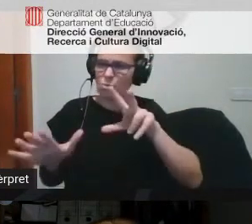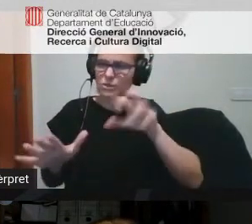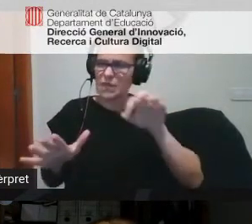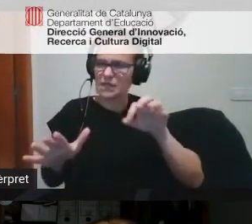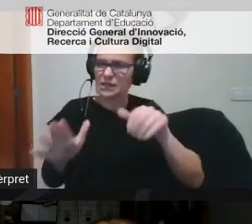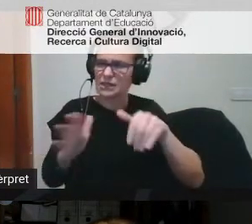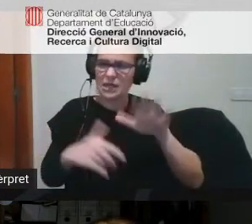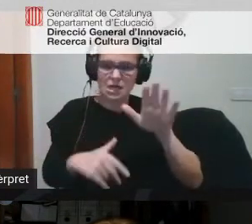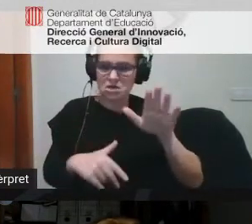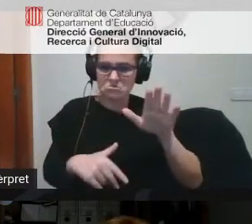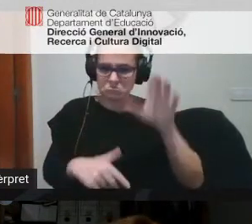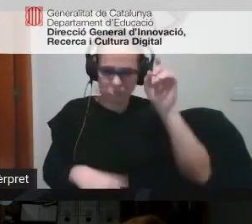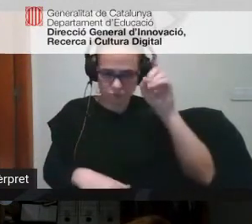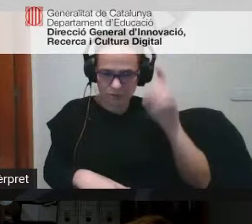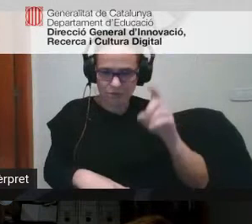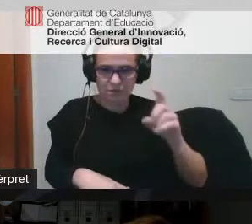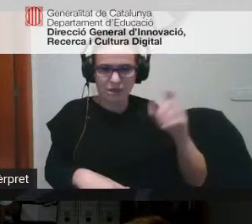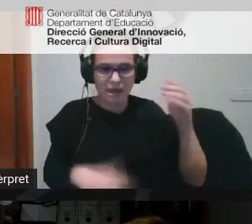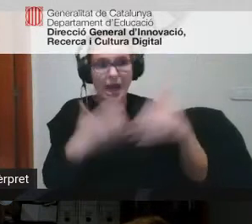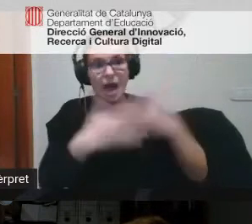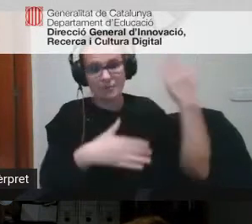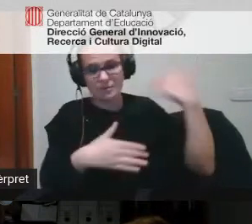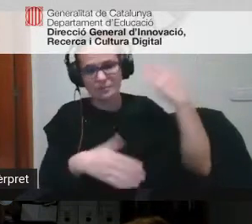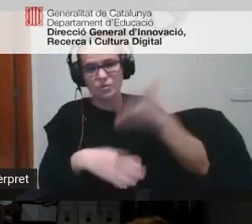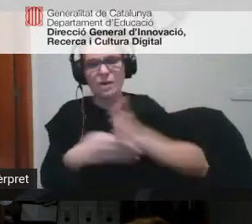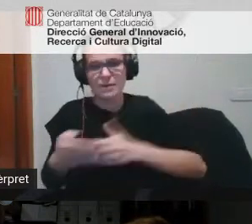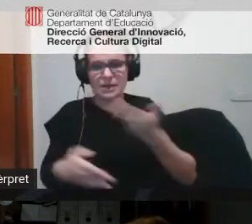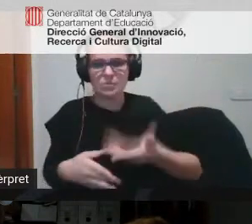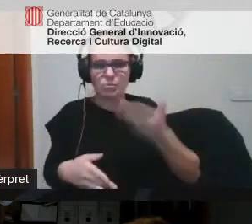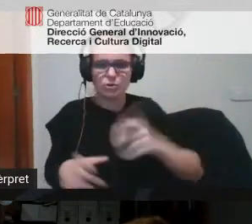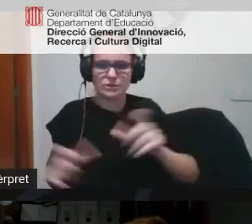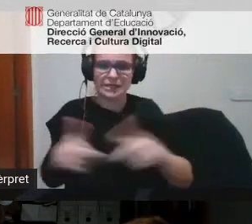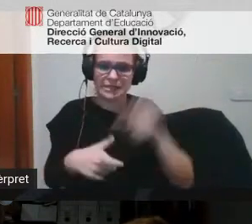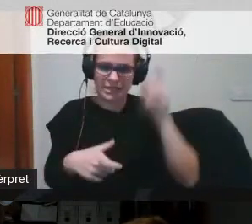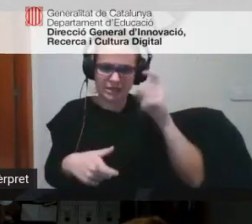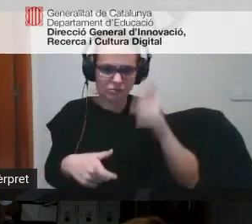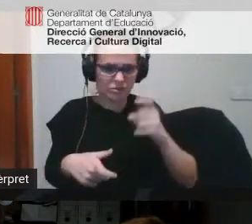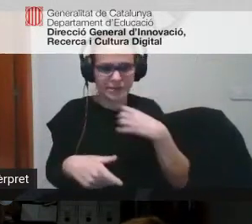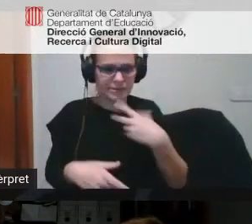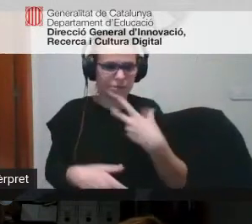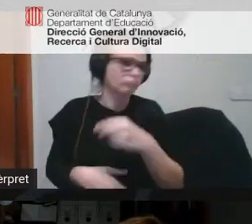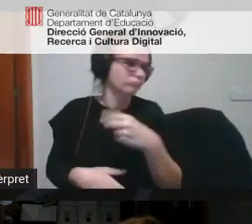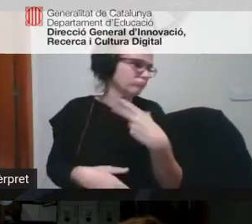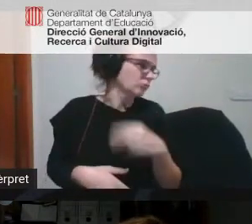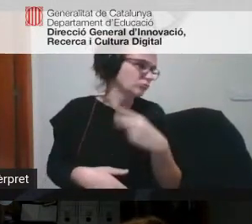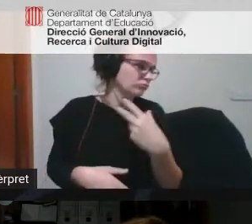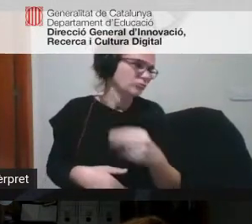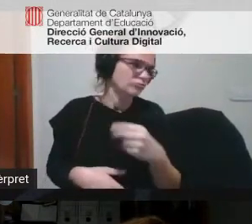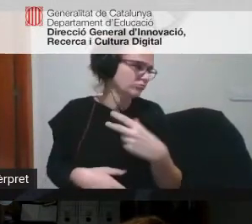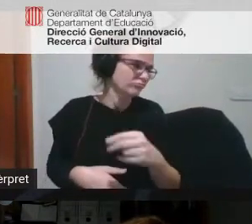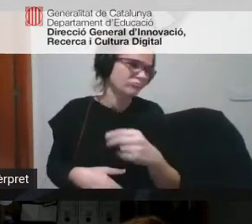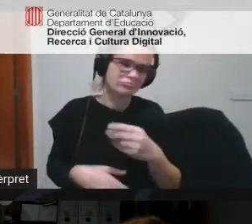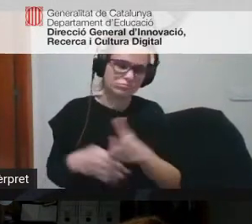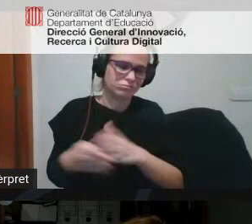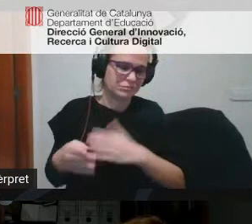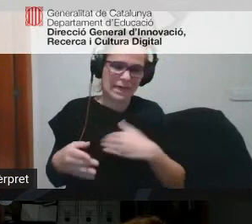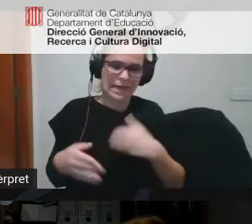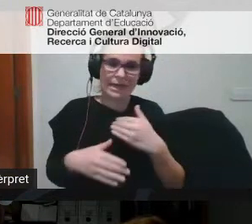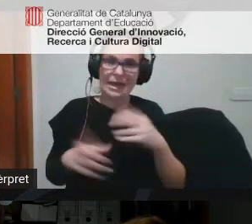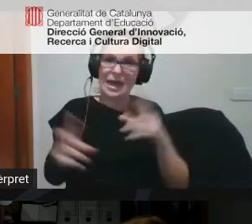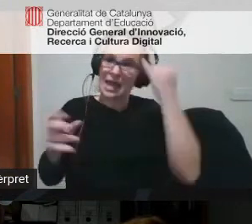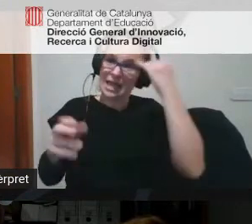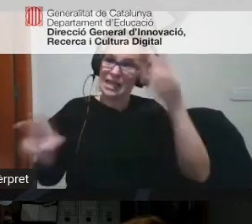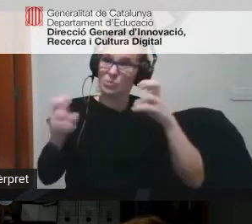docents i teníem una part important del claustre repició a totes aquestes a totes aquestes innovacions